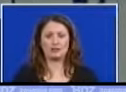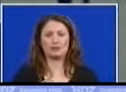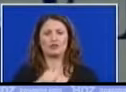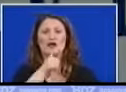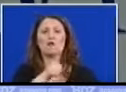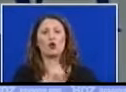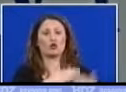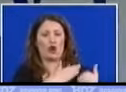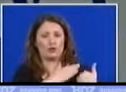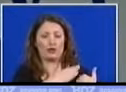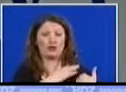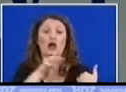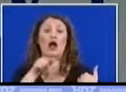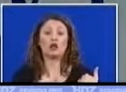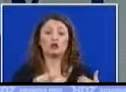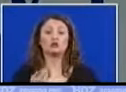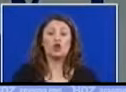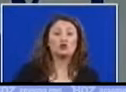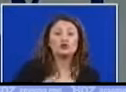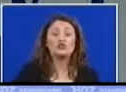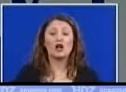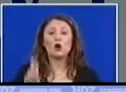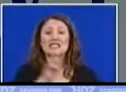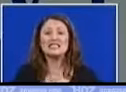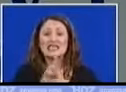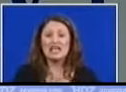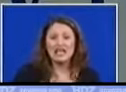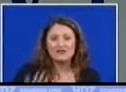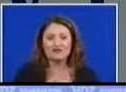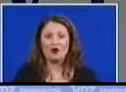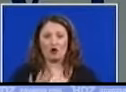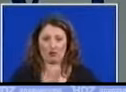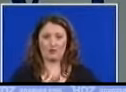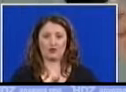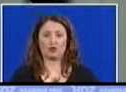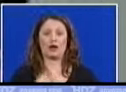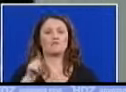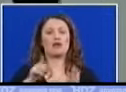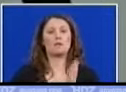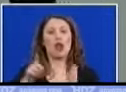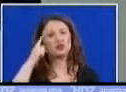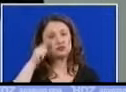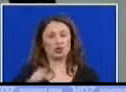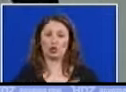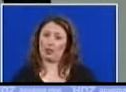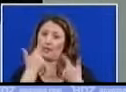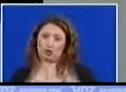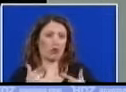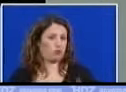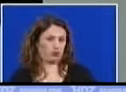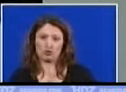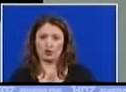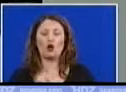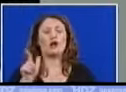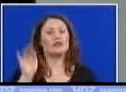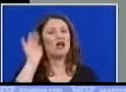koje će dodatno razmahati sivu zonu. Političko kadraviranje u državnim tvrtkama Milošević smatra nedopustivim, te doda je da članovi